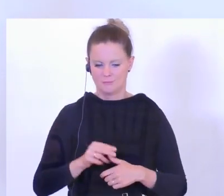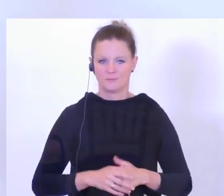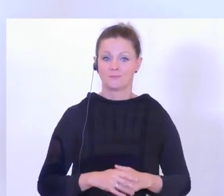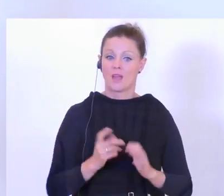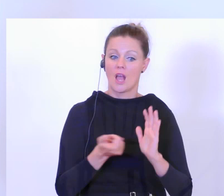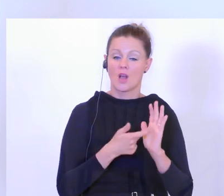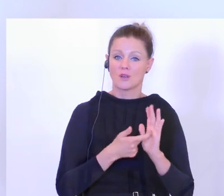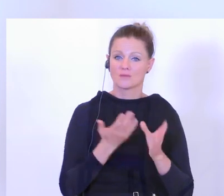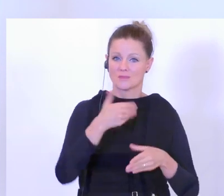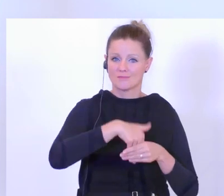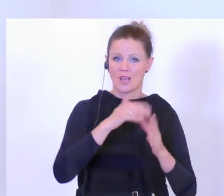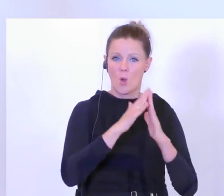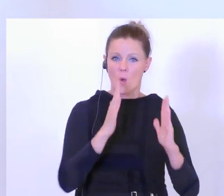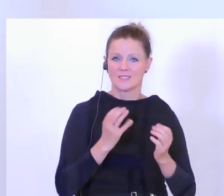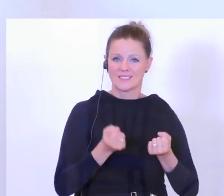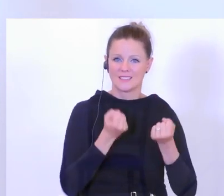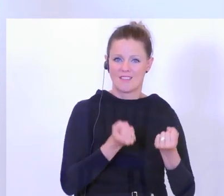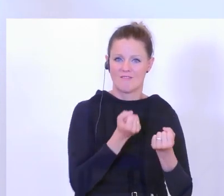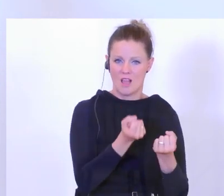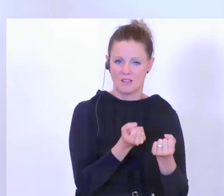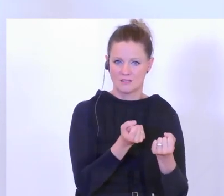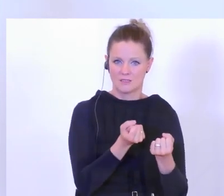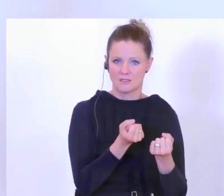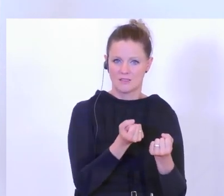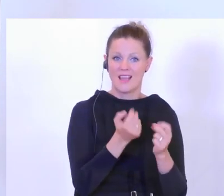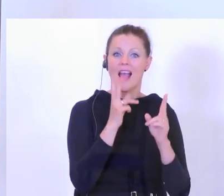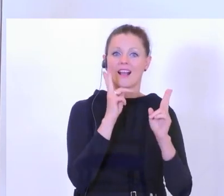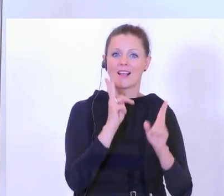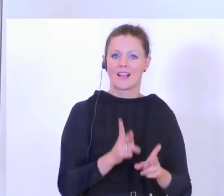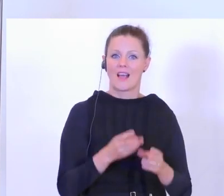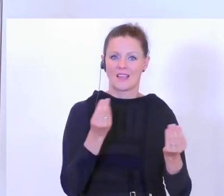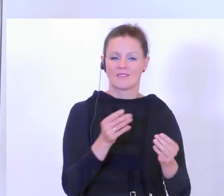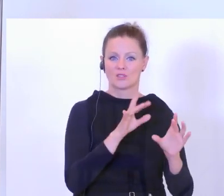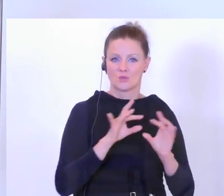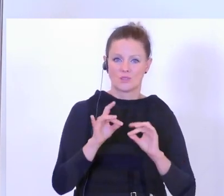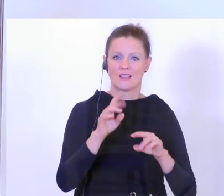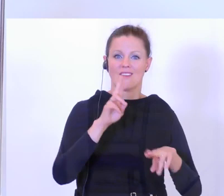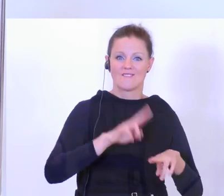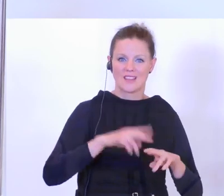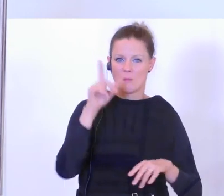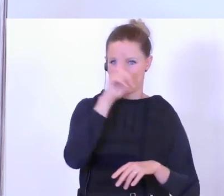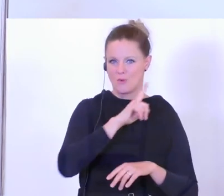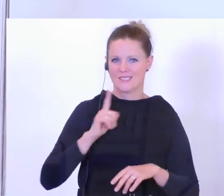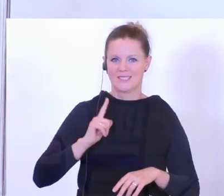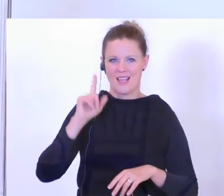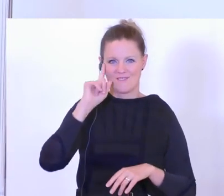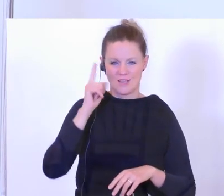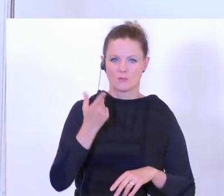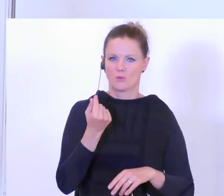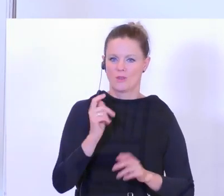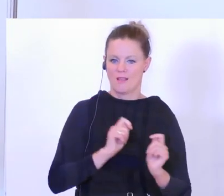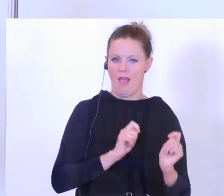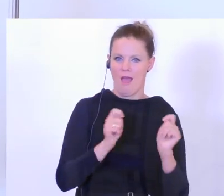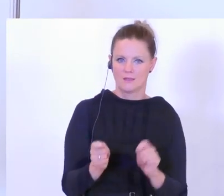ist bei dem Thema häusliche Gewalt, dass immer erst dann eingeschritten werden kann, wenn Polizei davon Kenntnis erlangt, also wenn angezeigt wird.